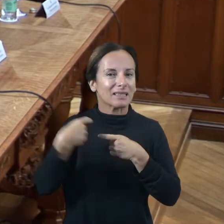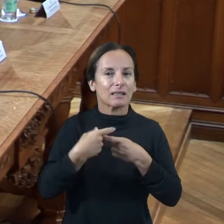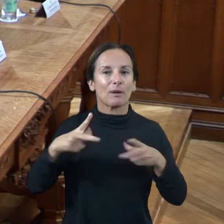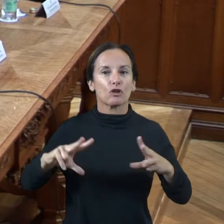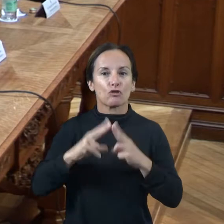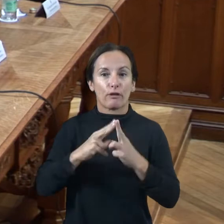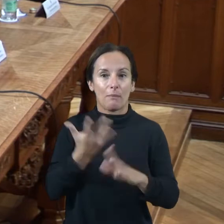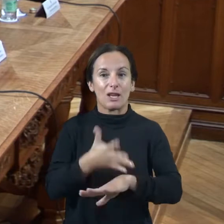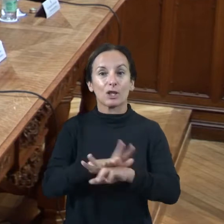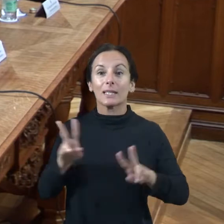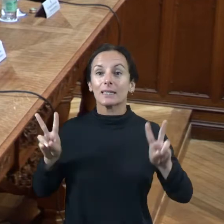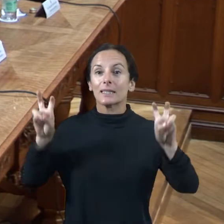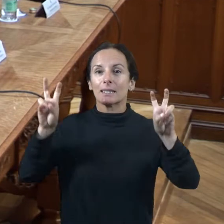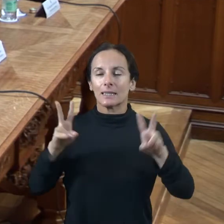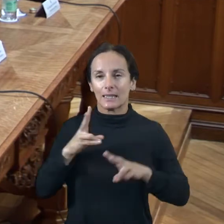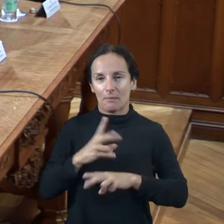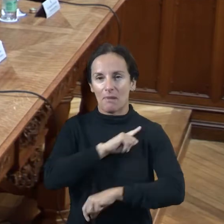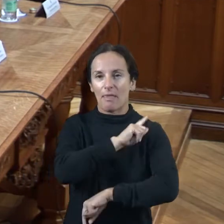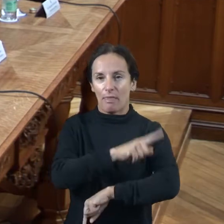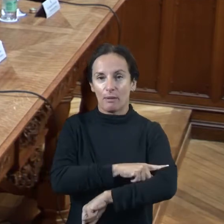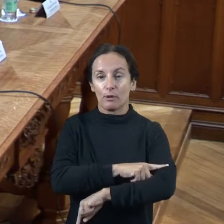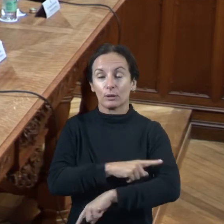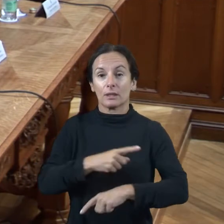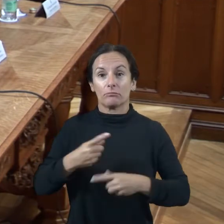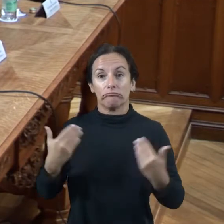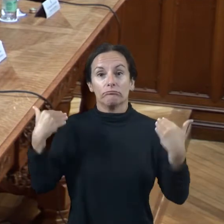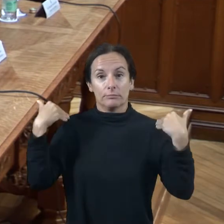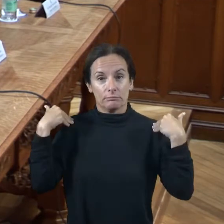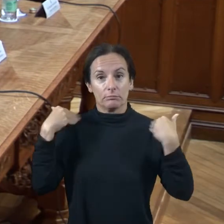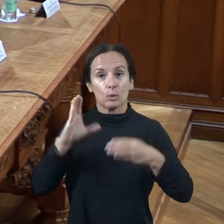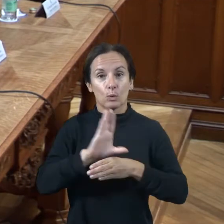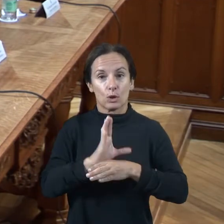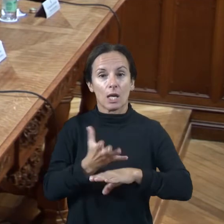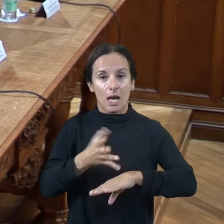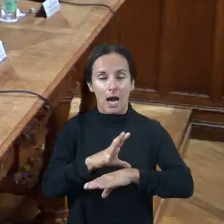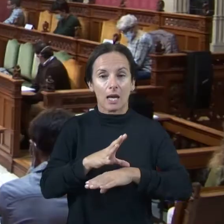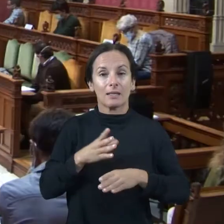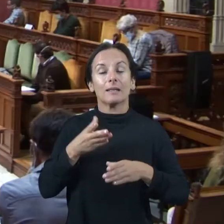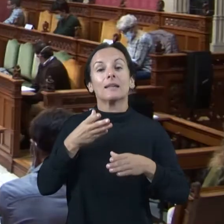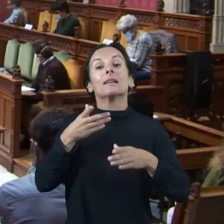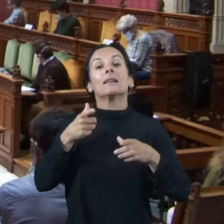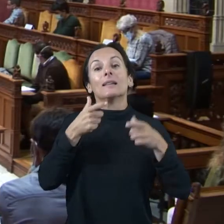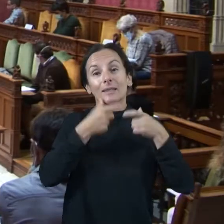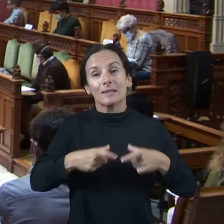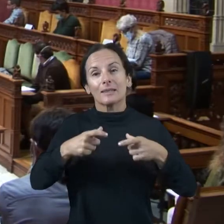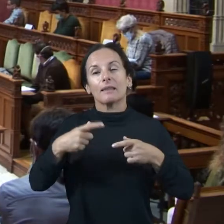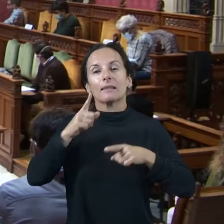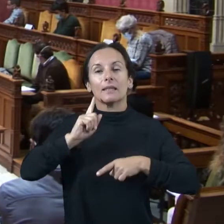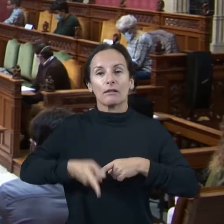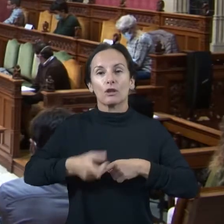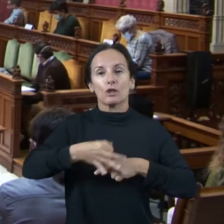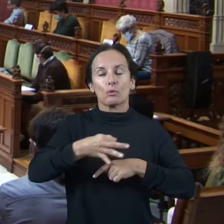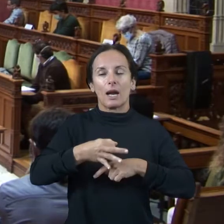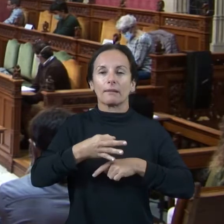mallorquina en matèria esportiva dins la competència que tenim nosaltres dins la direcció insulada d'esports la principal funció d'aquest consell esportiu